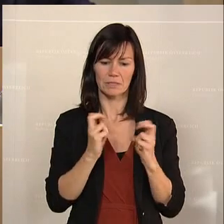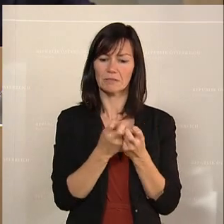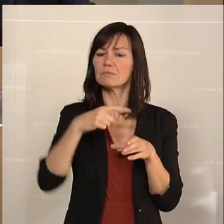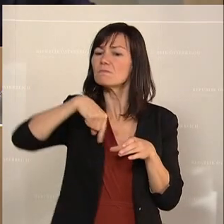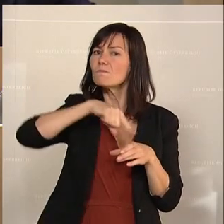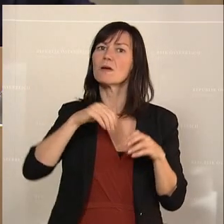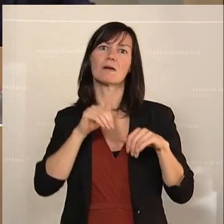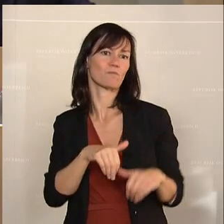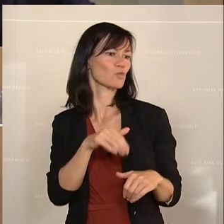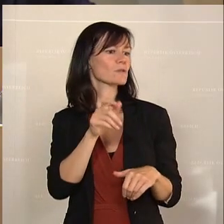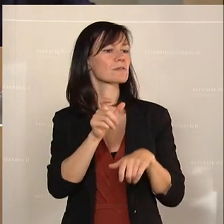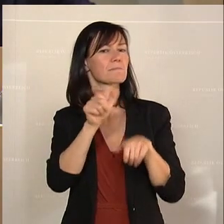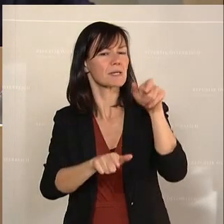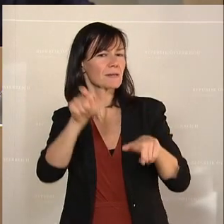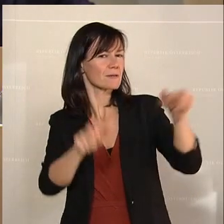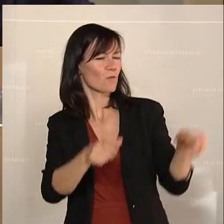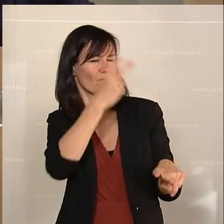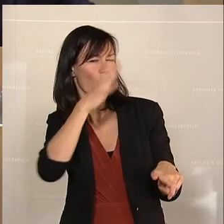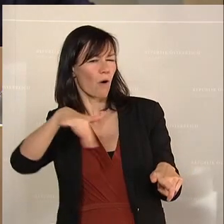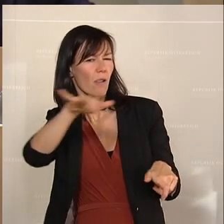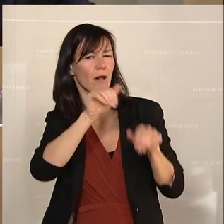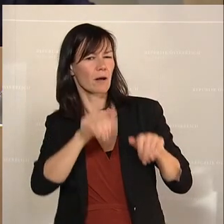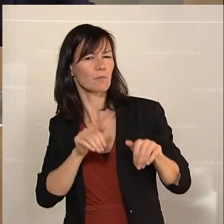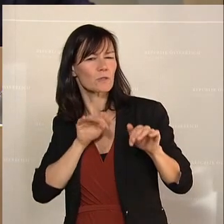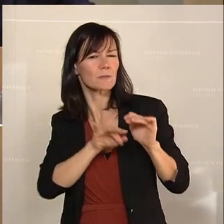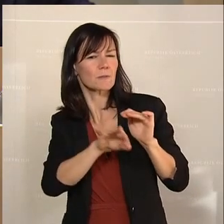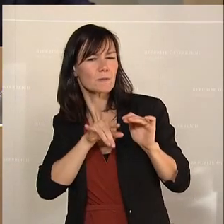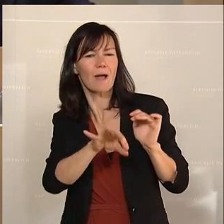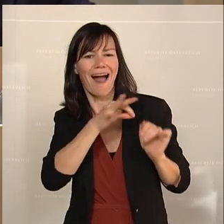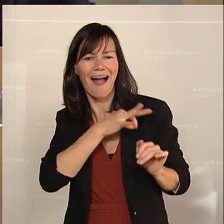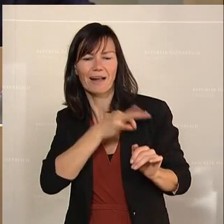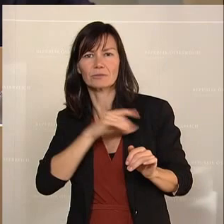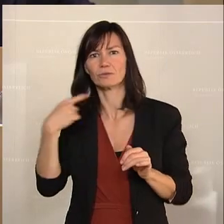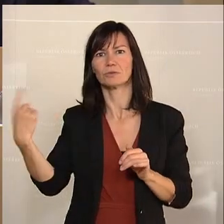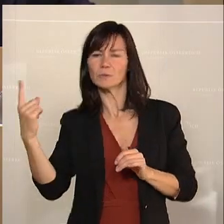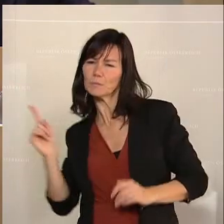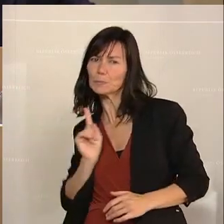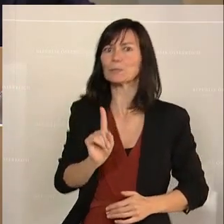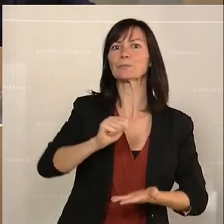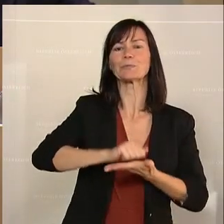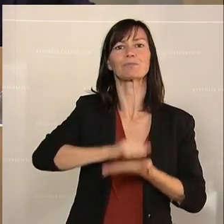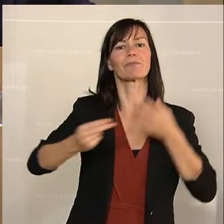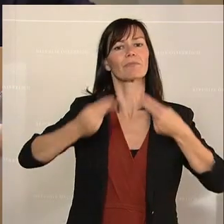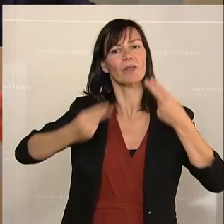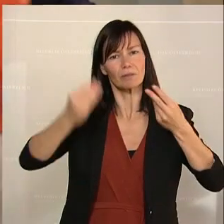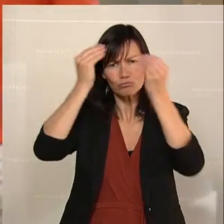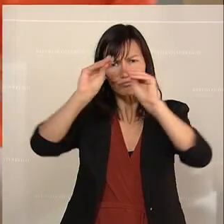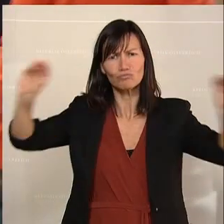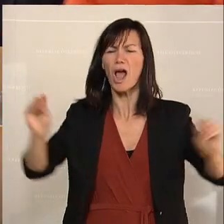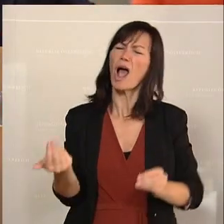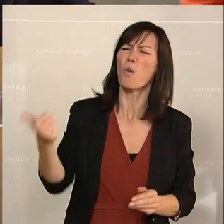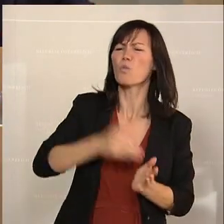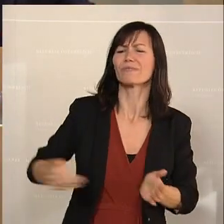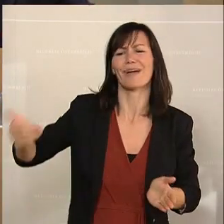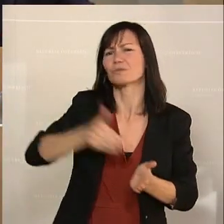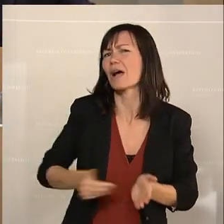müssen den Leuten mehr Angst machen. Und dann ist er rausgegangen und hat gesagt, 100.000 Tote wird es geben und jeder wird jemanden kennen. Und dann